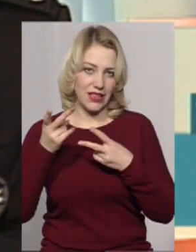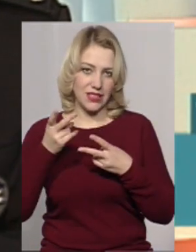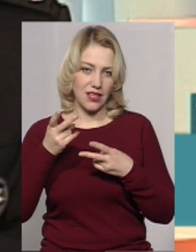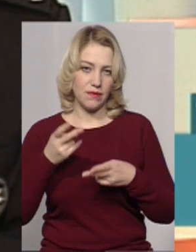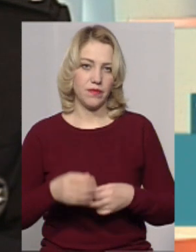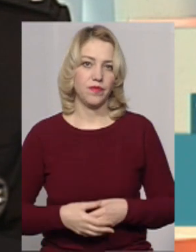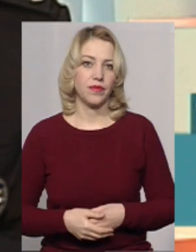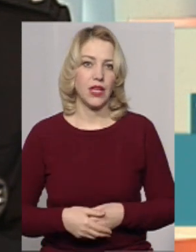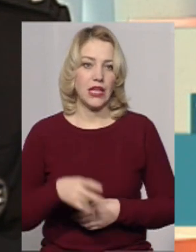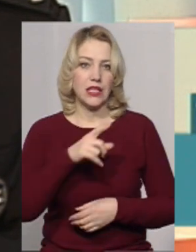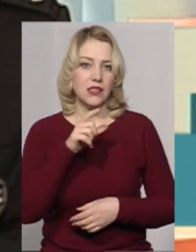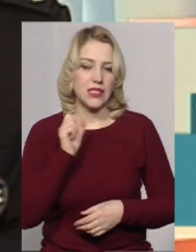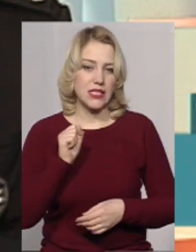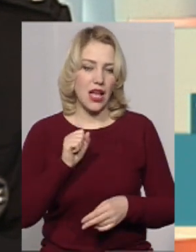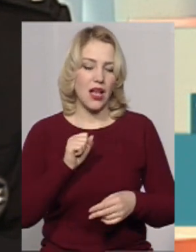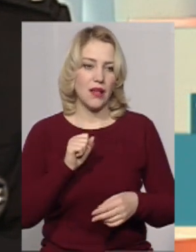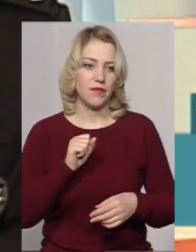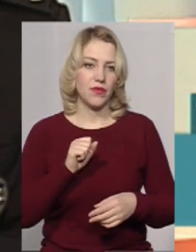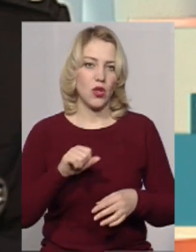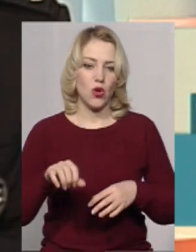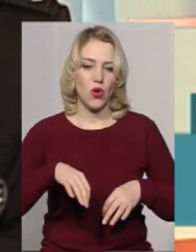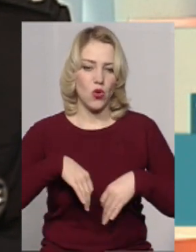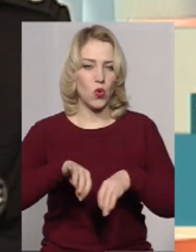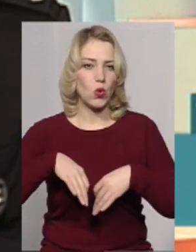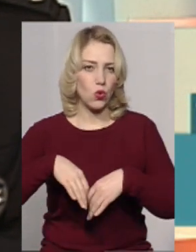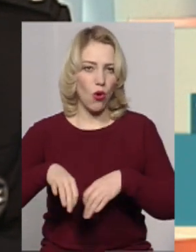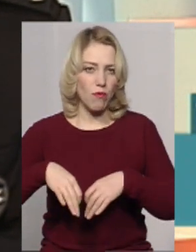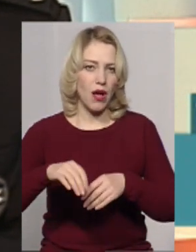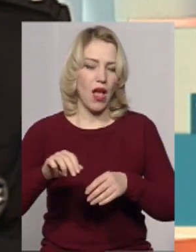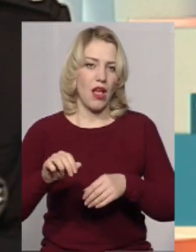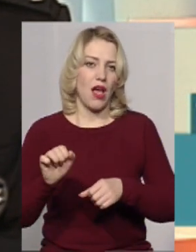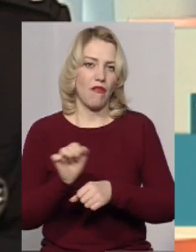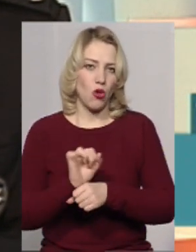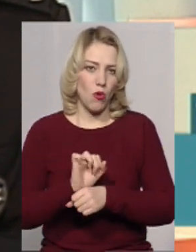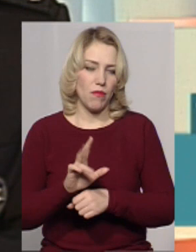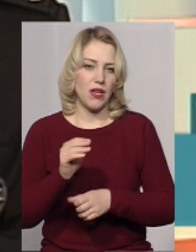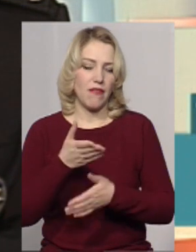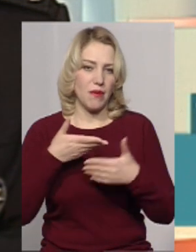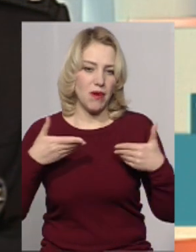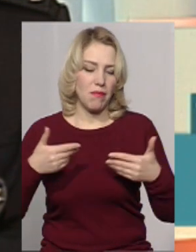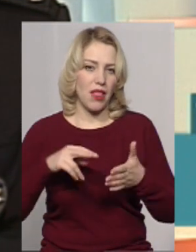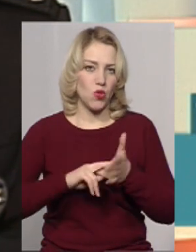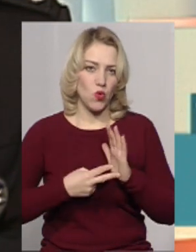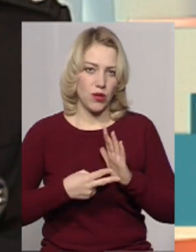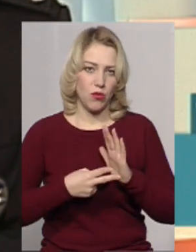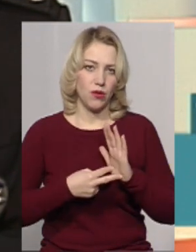за рухом автомобільного транспорту. Ми плануємо,